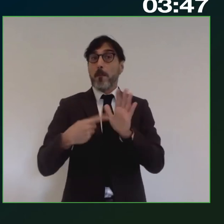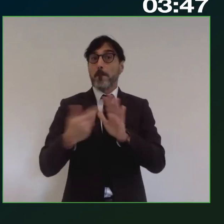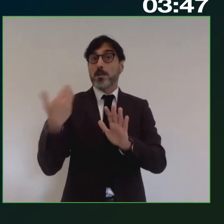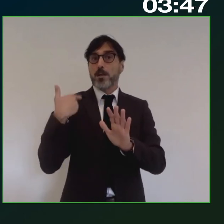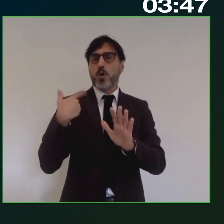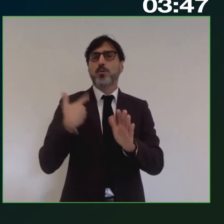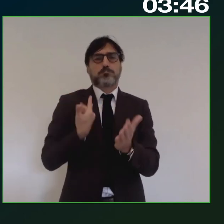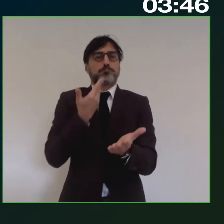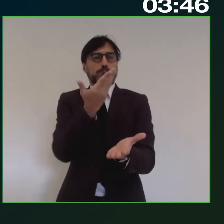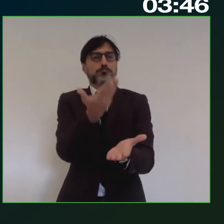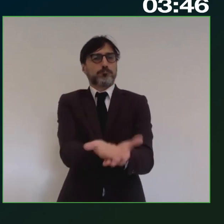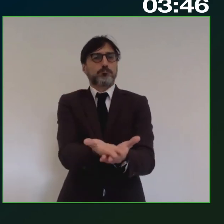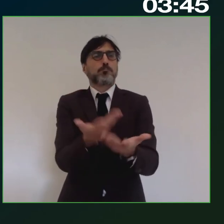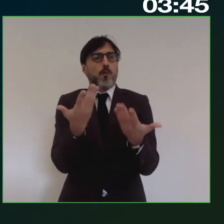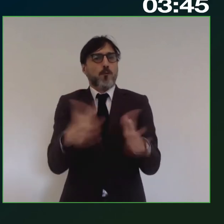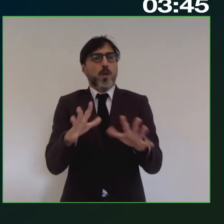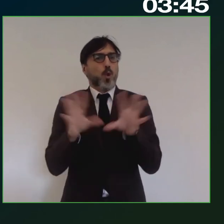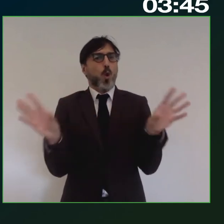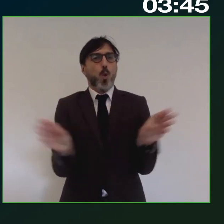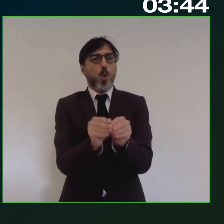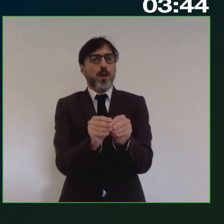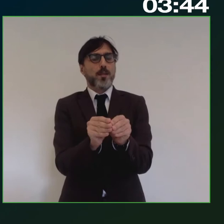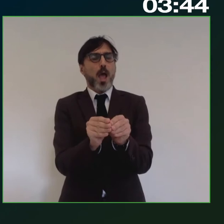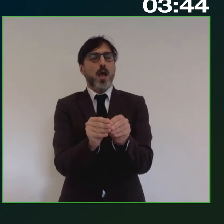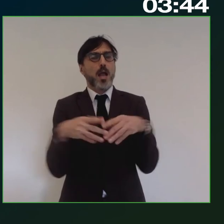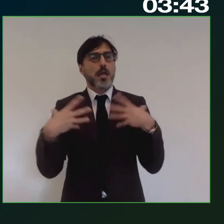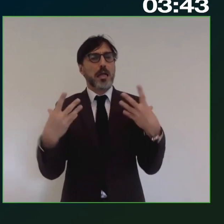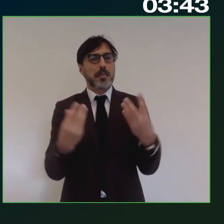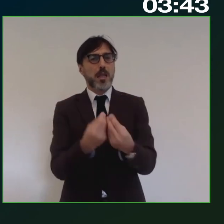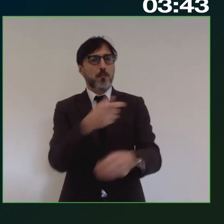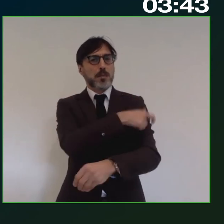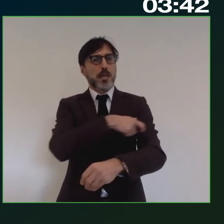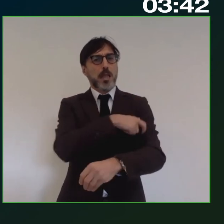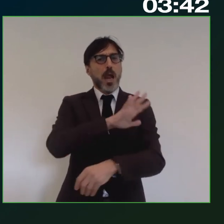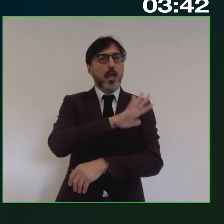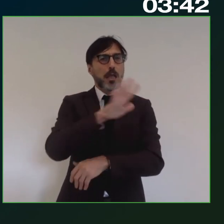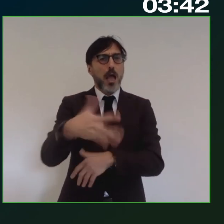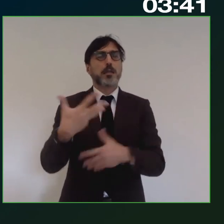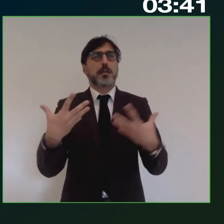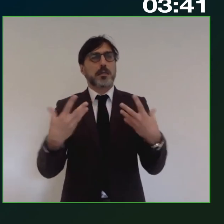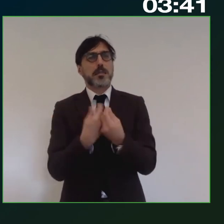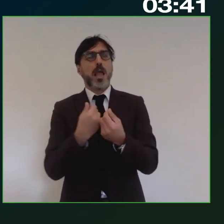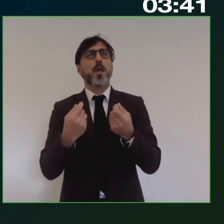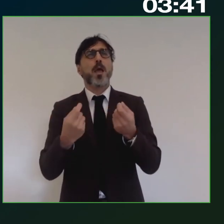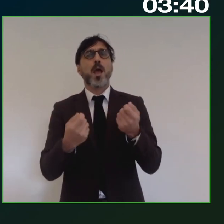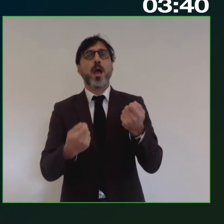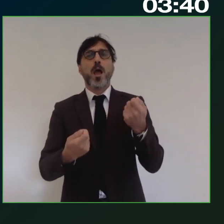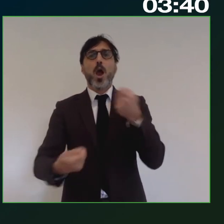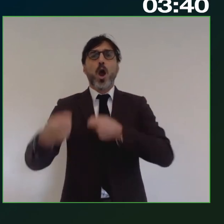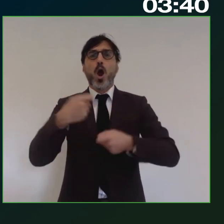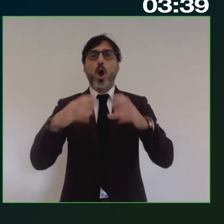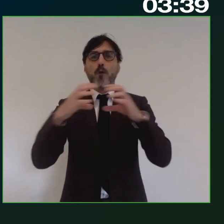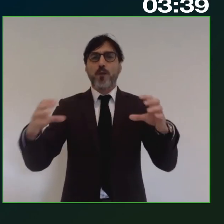in maniera unitaria con le parti sindacali anche con Confindustria lo richiamava la dottoressa Lucarella